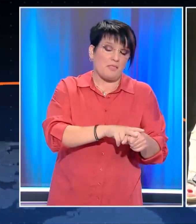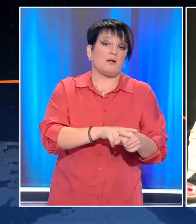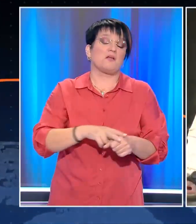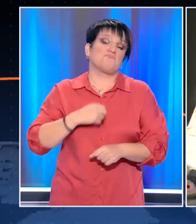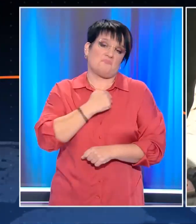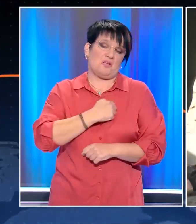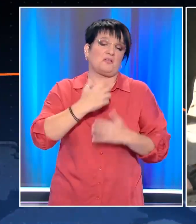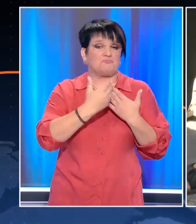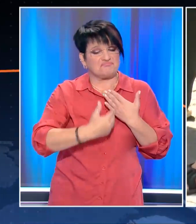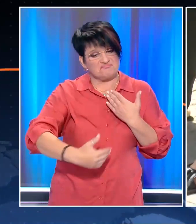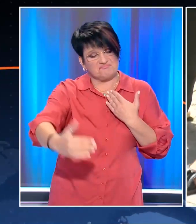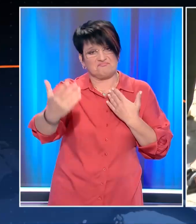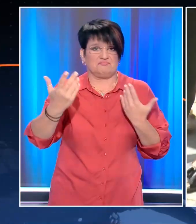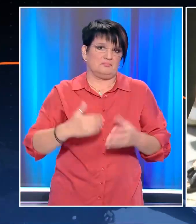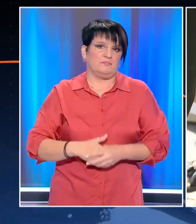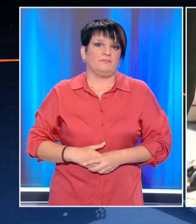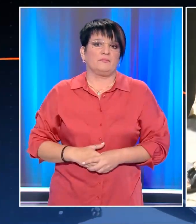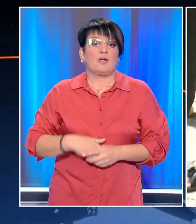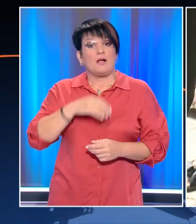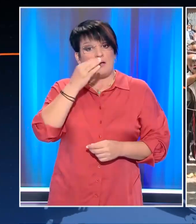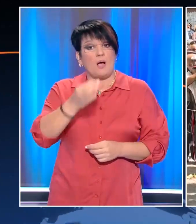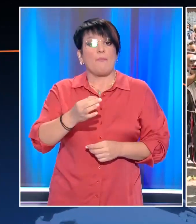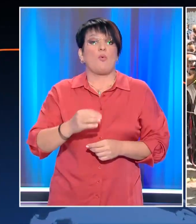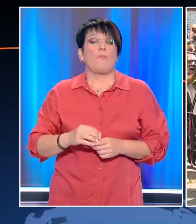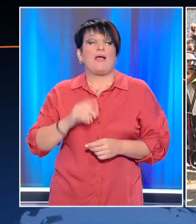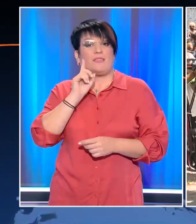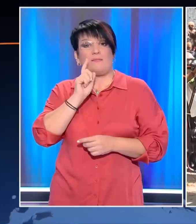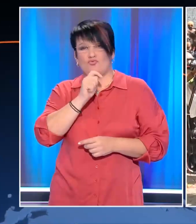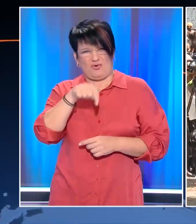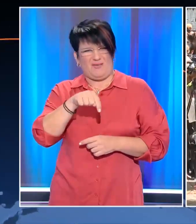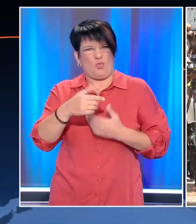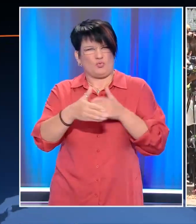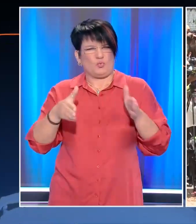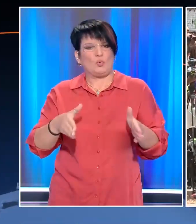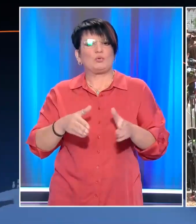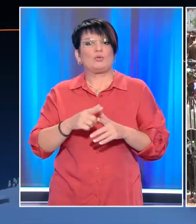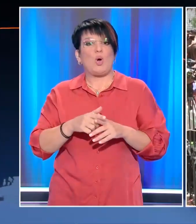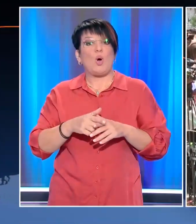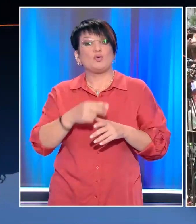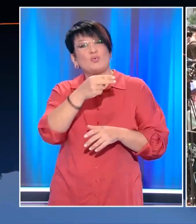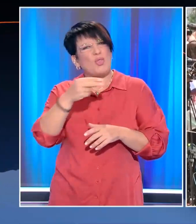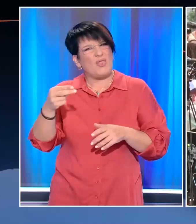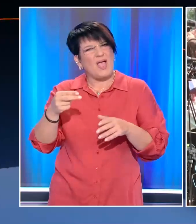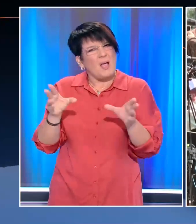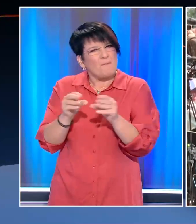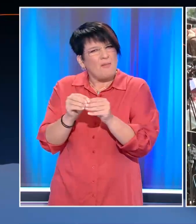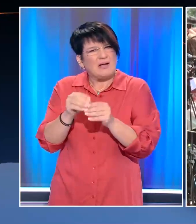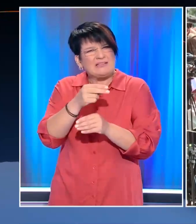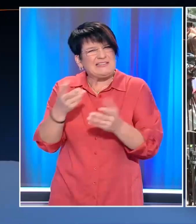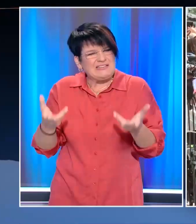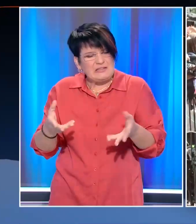τους συνεχίζεται. Να πούμε μάλιστα μήνα ότι το θέμα της ταφής, όπως και του τόπου της,